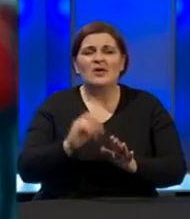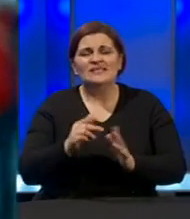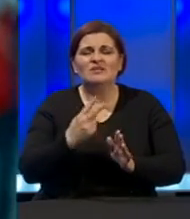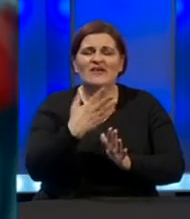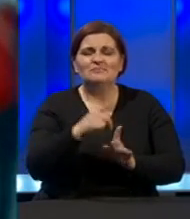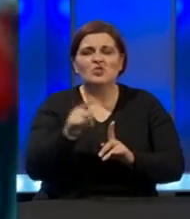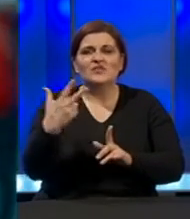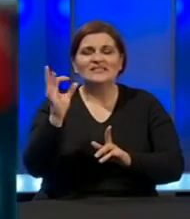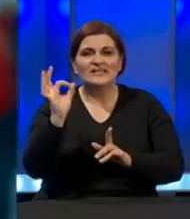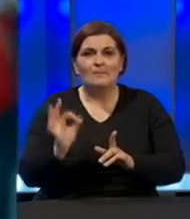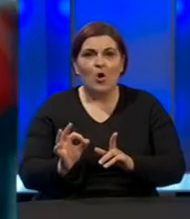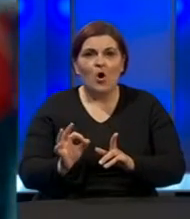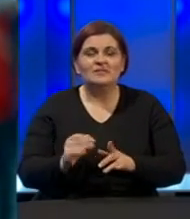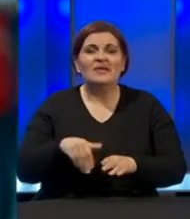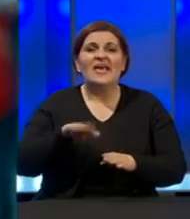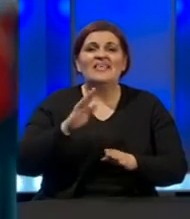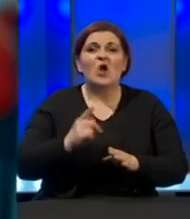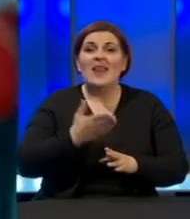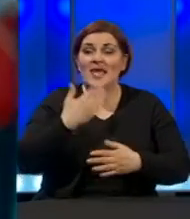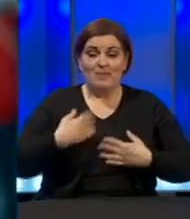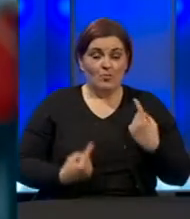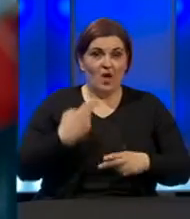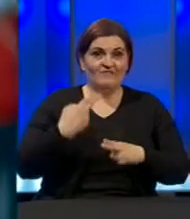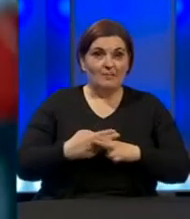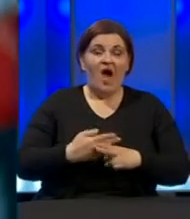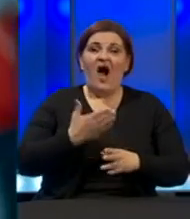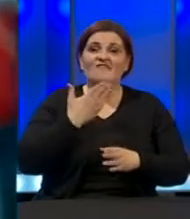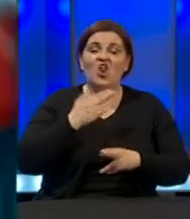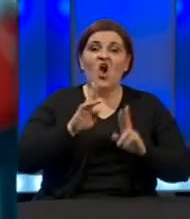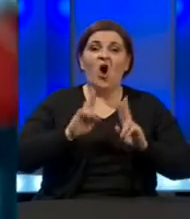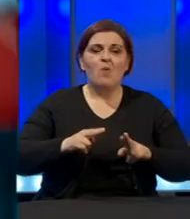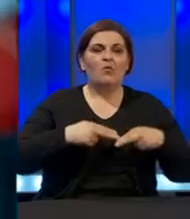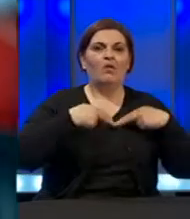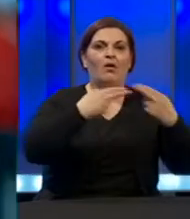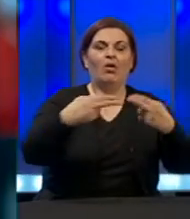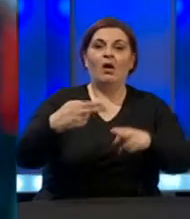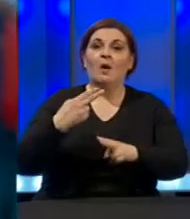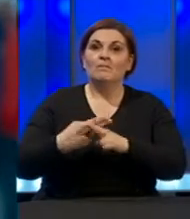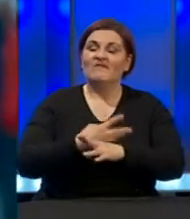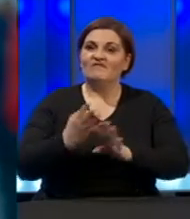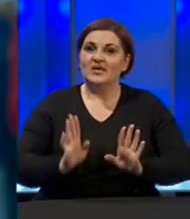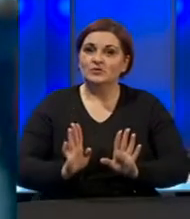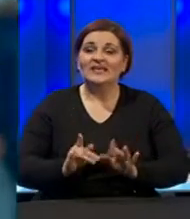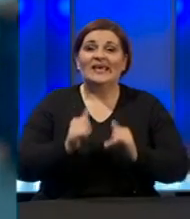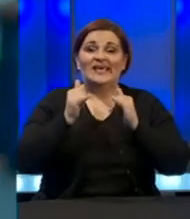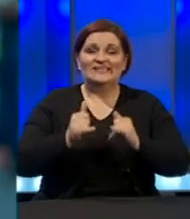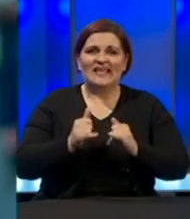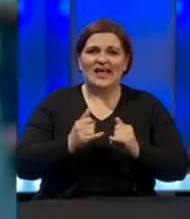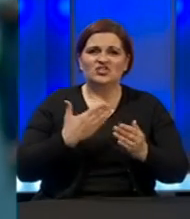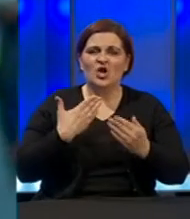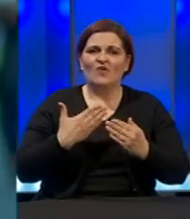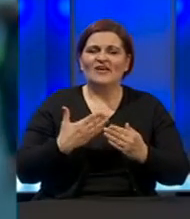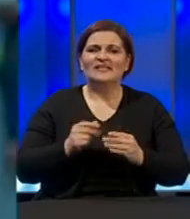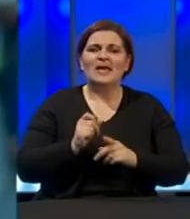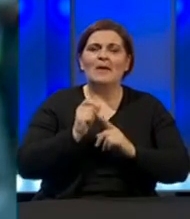25 i 30% da su često asimptomatični, ali da vrlo lako mogu preneti sam virus. Sa današnje preskonferencije